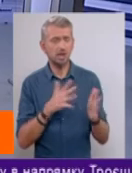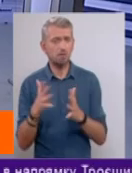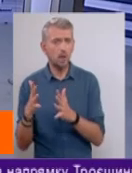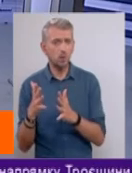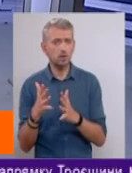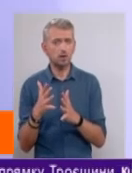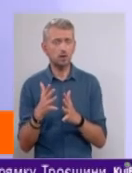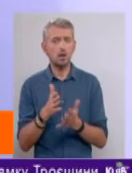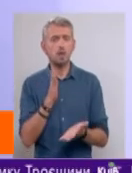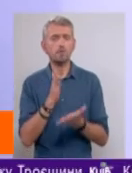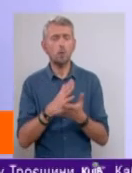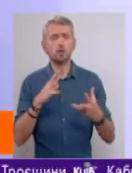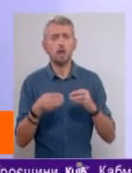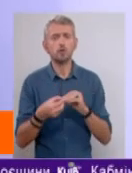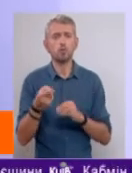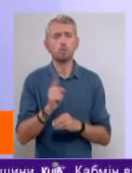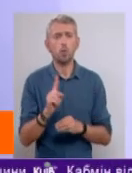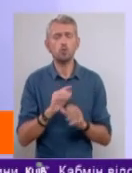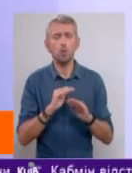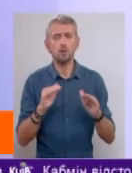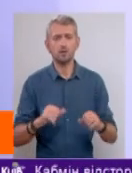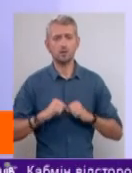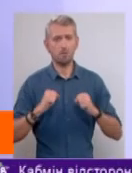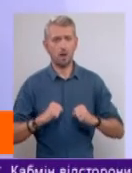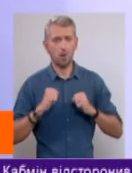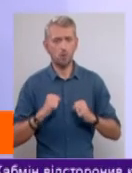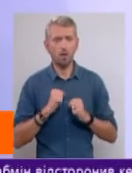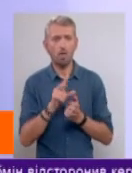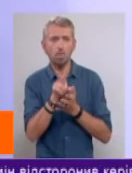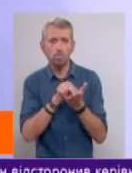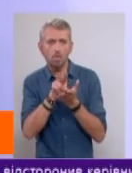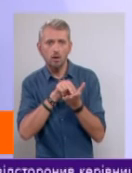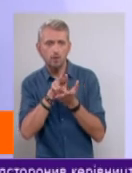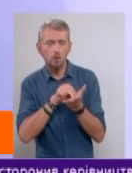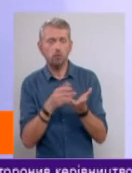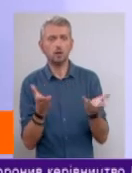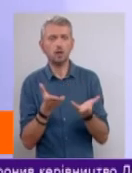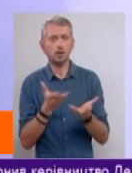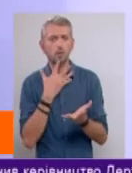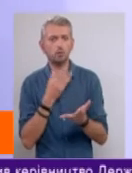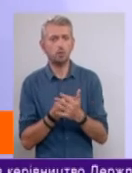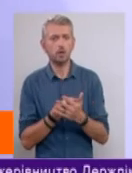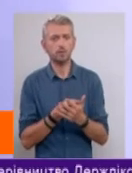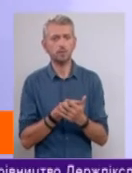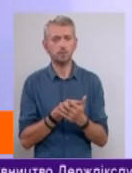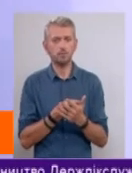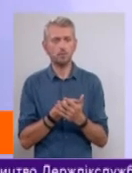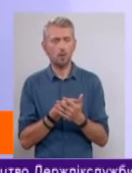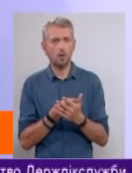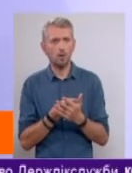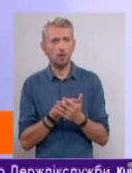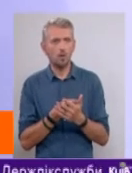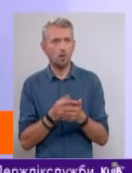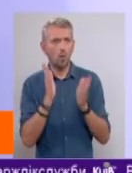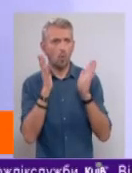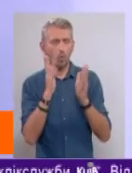являються наслідком того, що діти намагаються наслідувати якихось своїх кумирів і